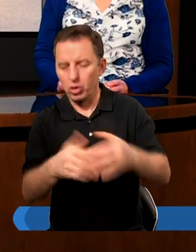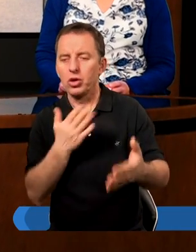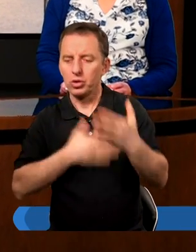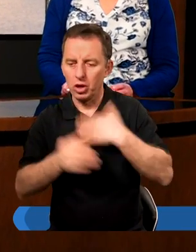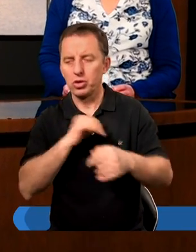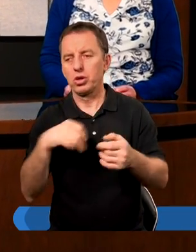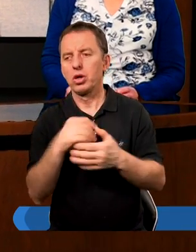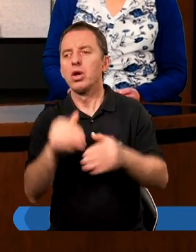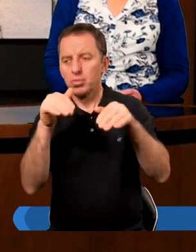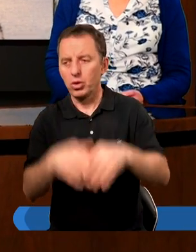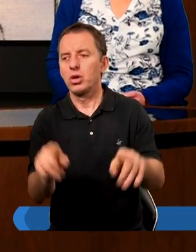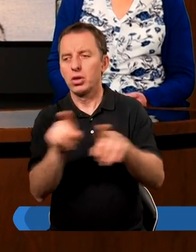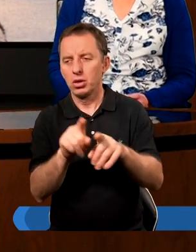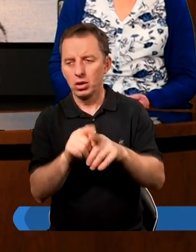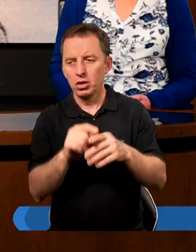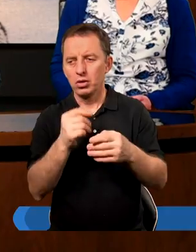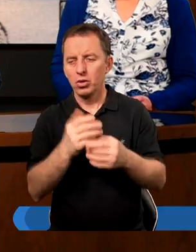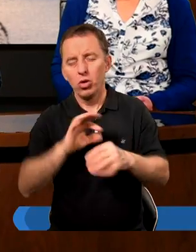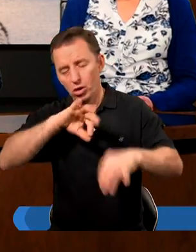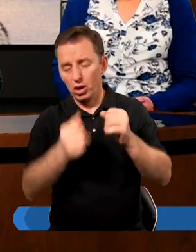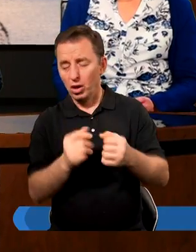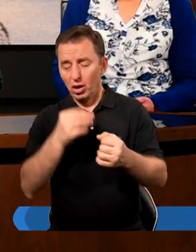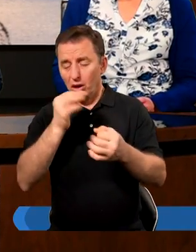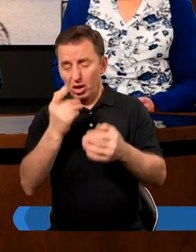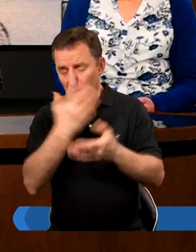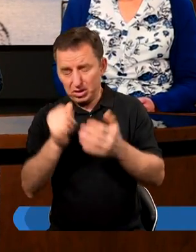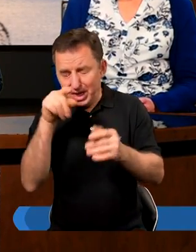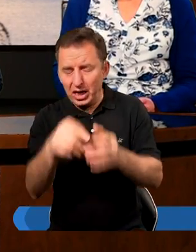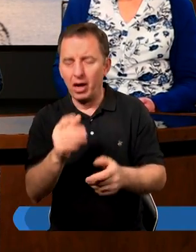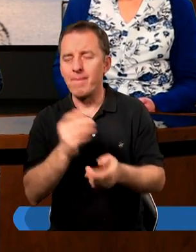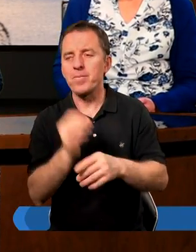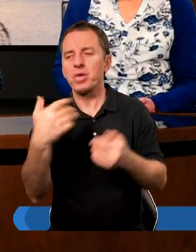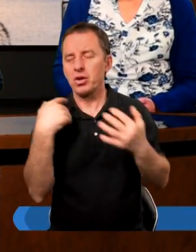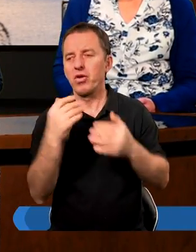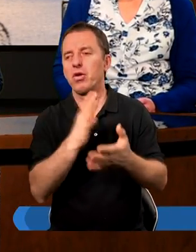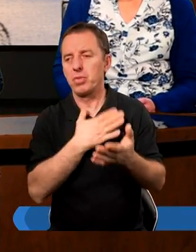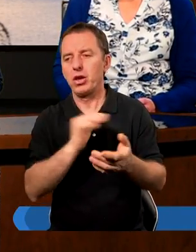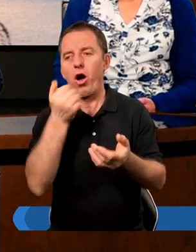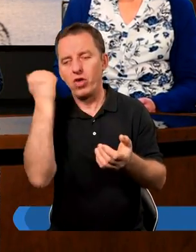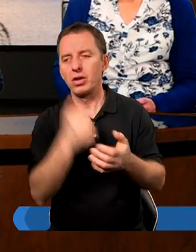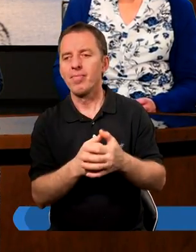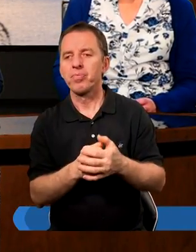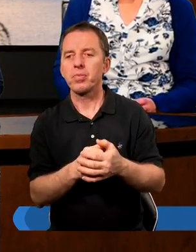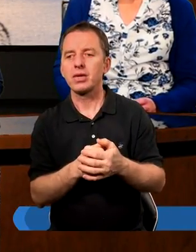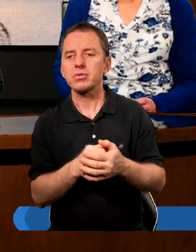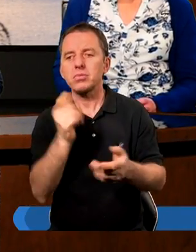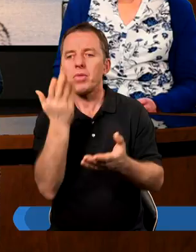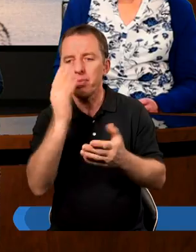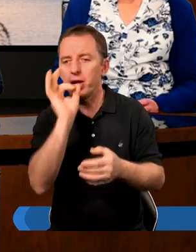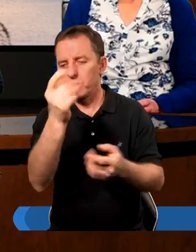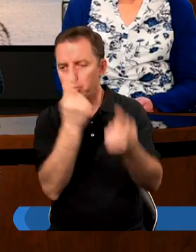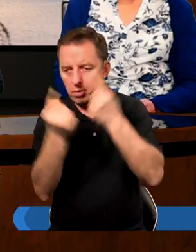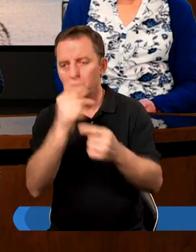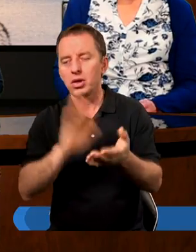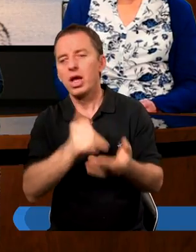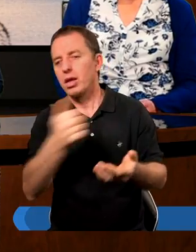mogli cieszyć, żeby mogli też umiejętnie korzystać z tego, co otrzymują od Pana Boga. I sądzę, że jest to bardzo